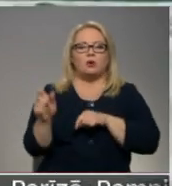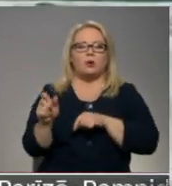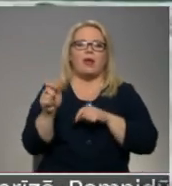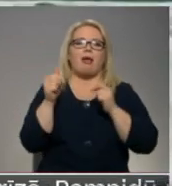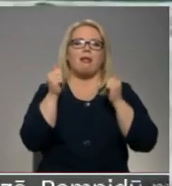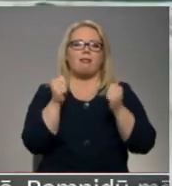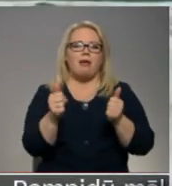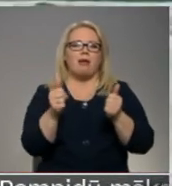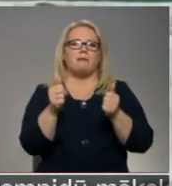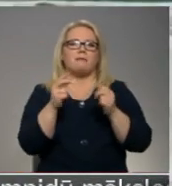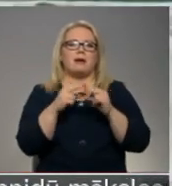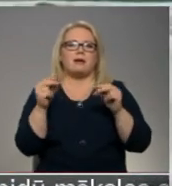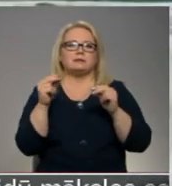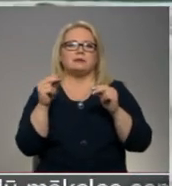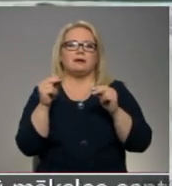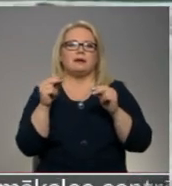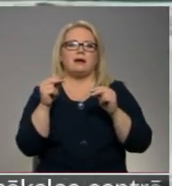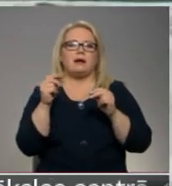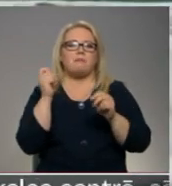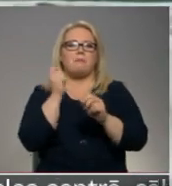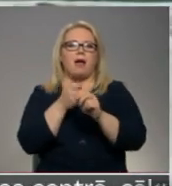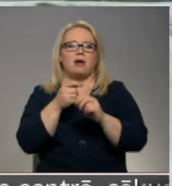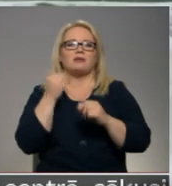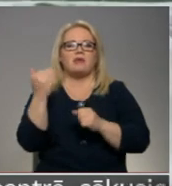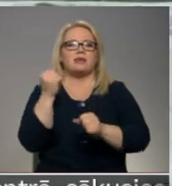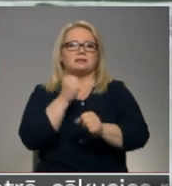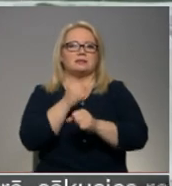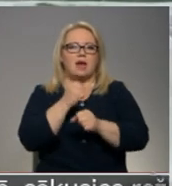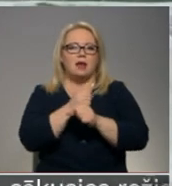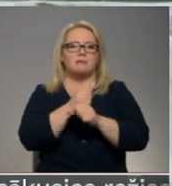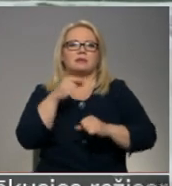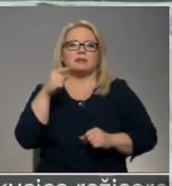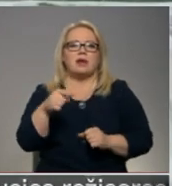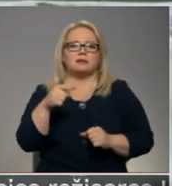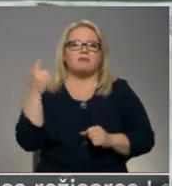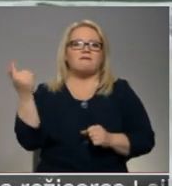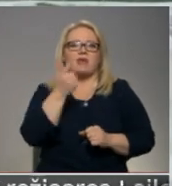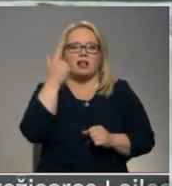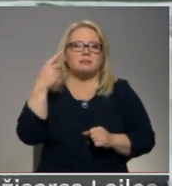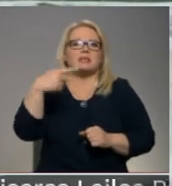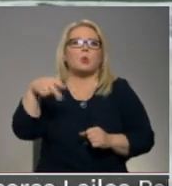tādu laimskatārisi par to, ka viņas darbs, tās 20 filmas, ir tikauks novērtēts.